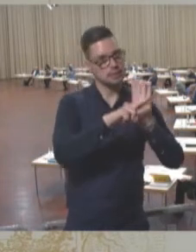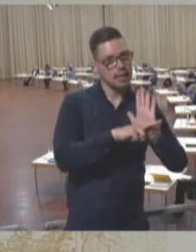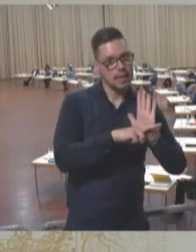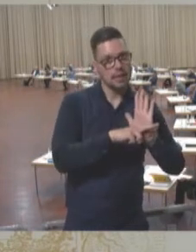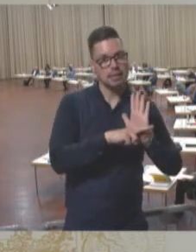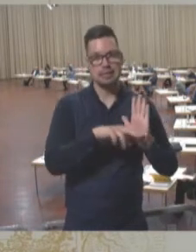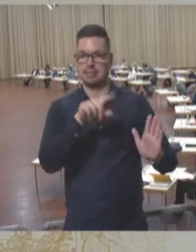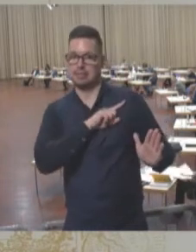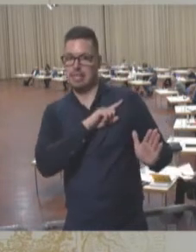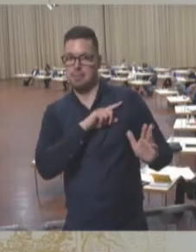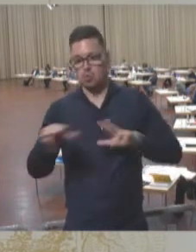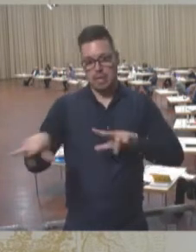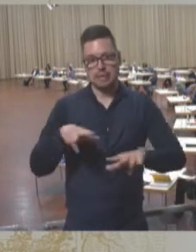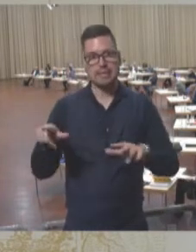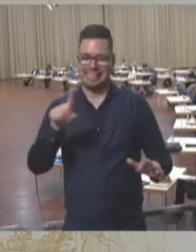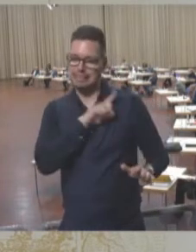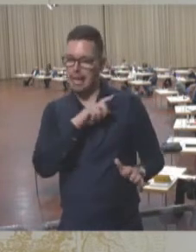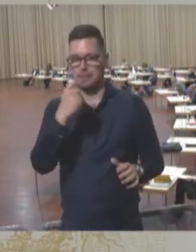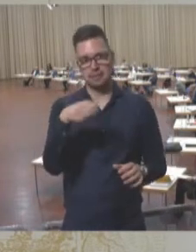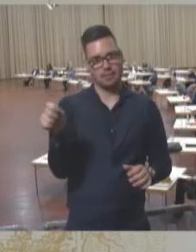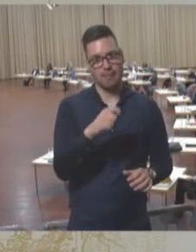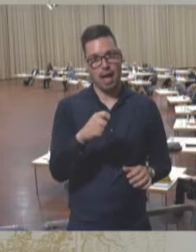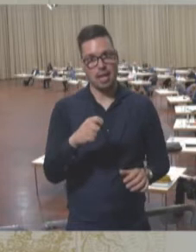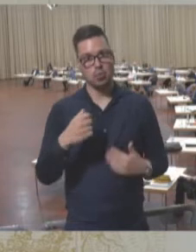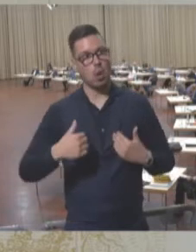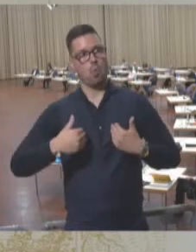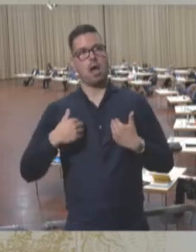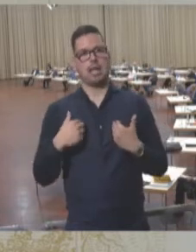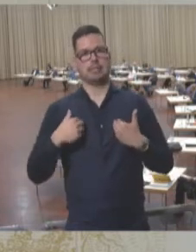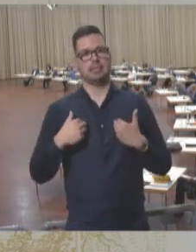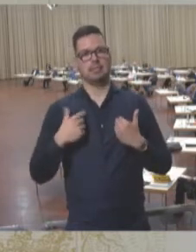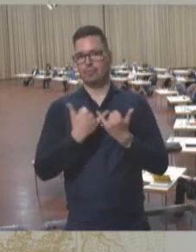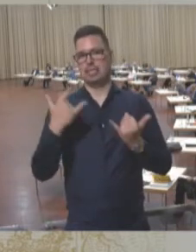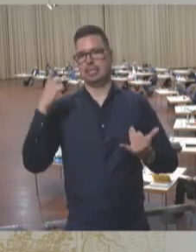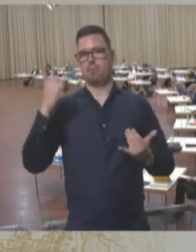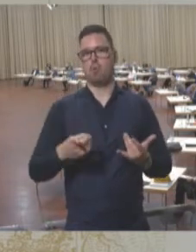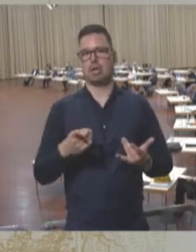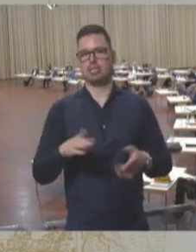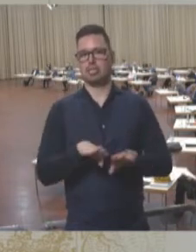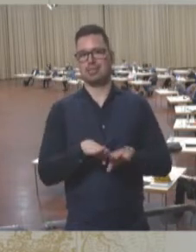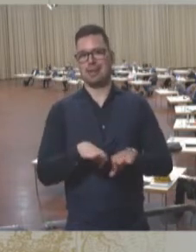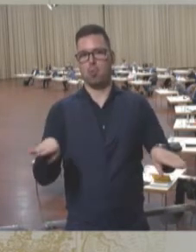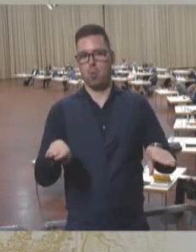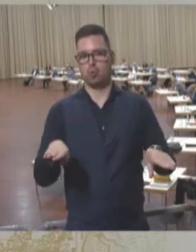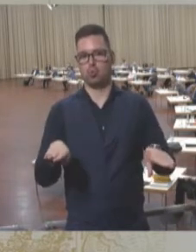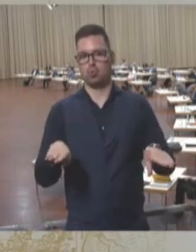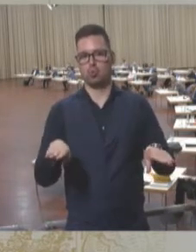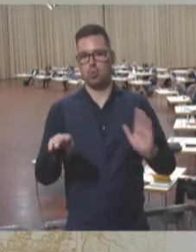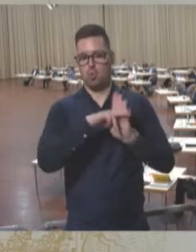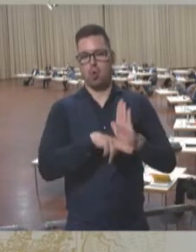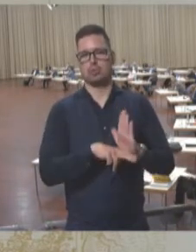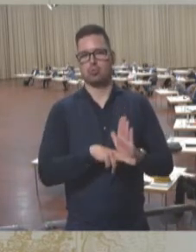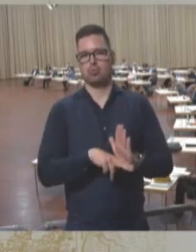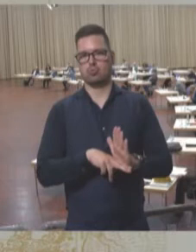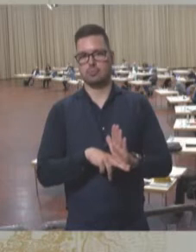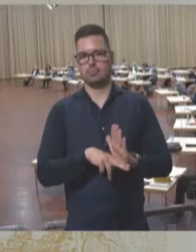Satzungsautonomie und sie werden gemessen an ihrer Haltung zur freiheitlich-demokratischen Grundordnung. Und dabei,